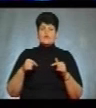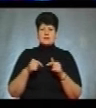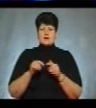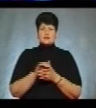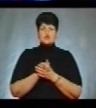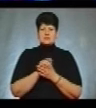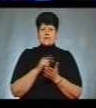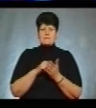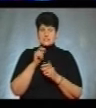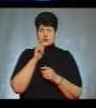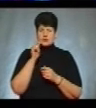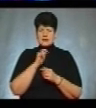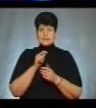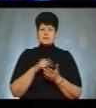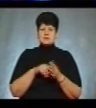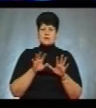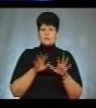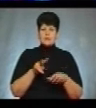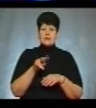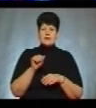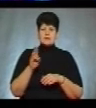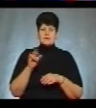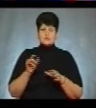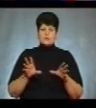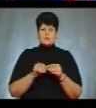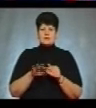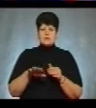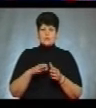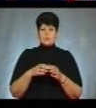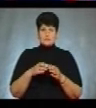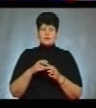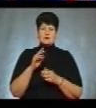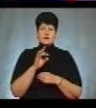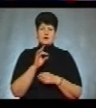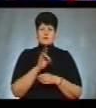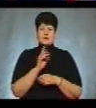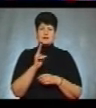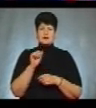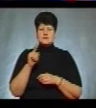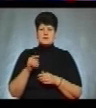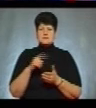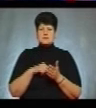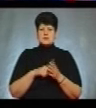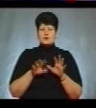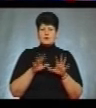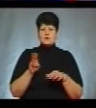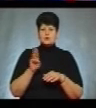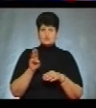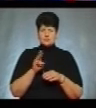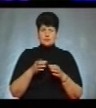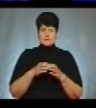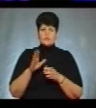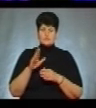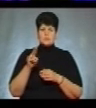Асоціації міст України, міський голова Лановецької об'єднаної територіальної громади Роман Казновецький, міський голова Шумської громади Володимир